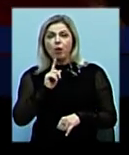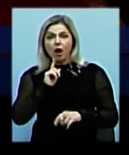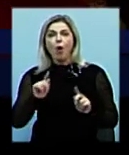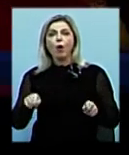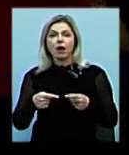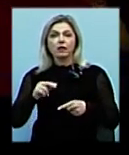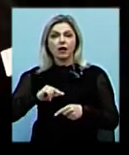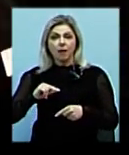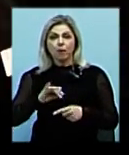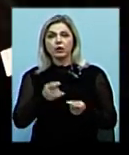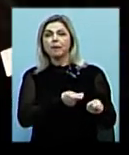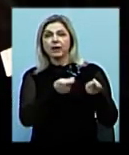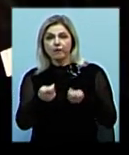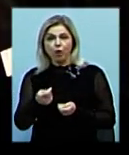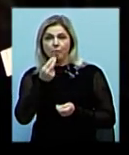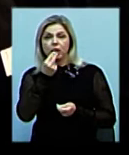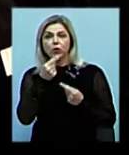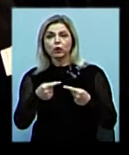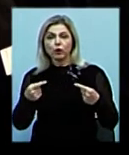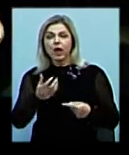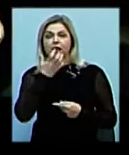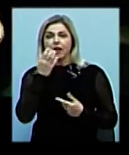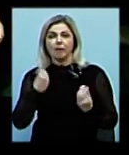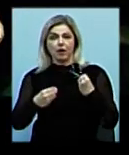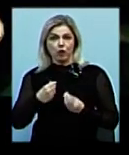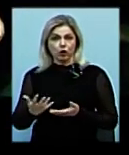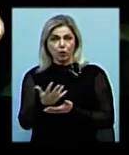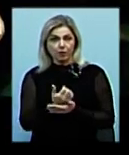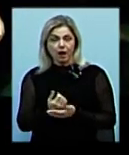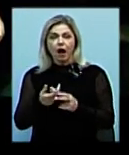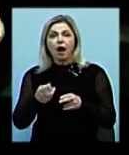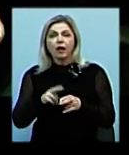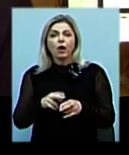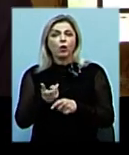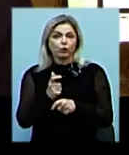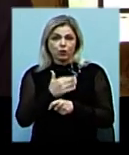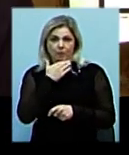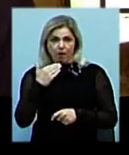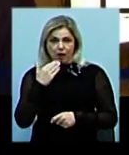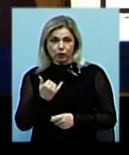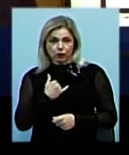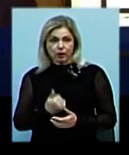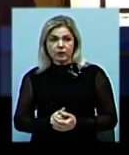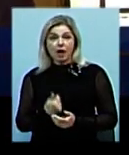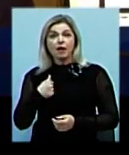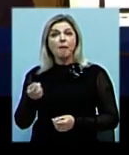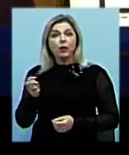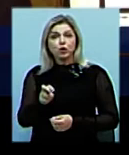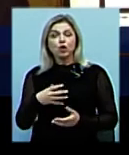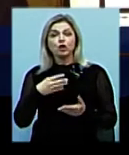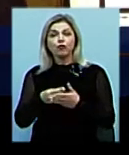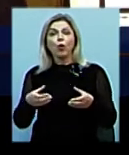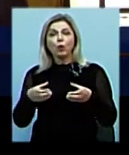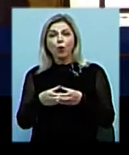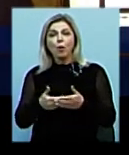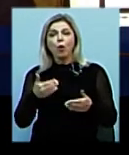робота, підвозять продукти, підвозять теплі речі, яких дуже багато в нас. Я прийшов сюди зі своєю групою